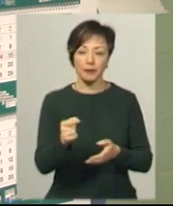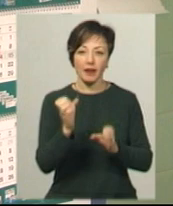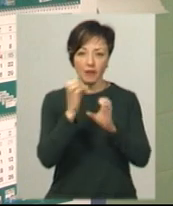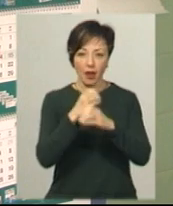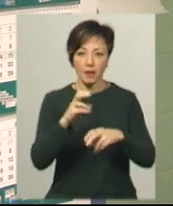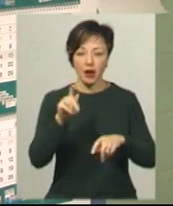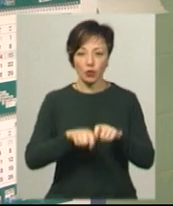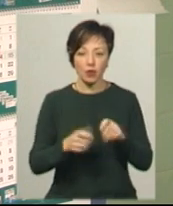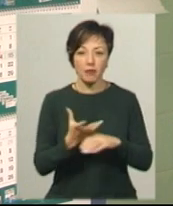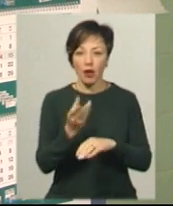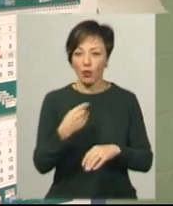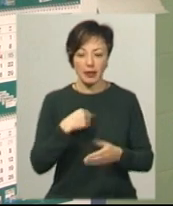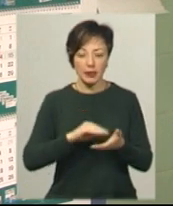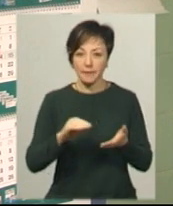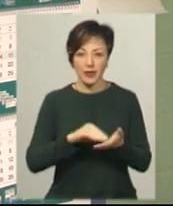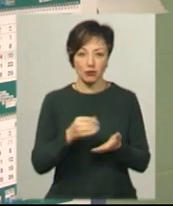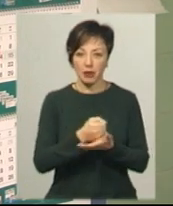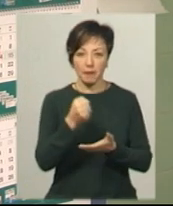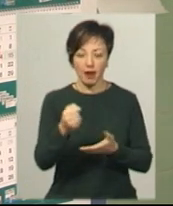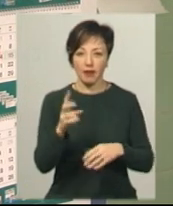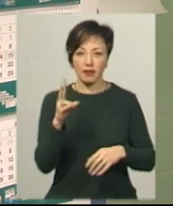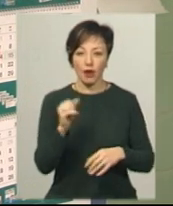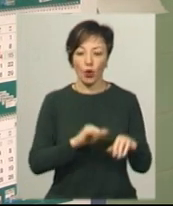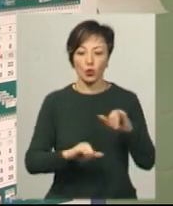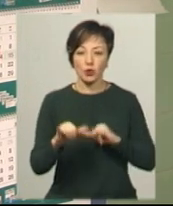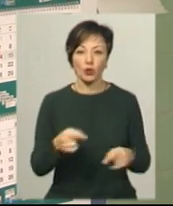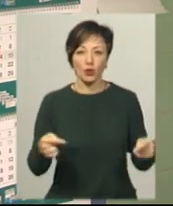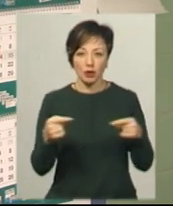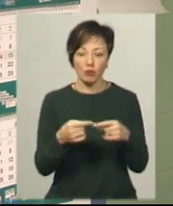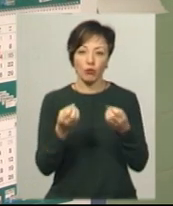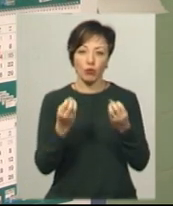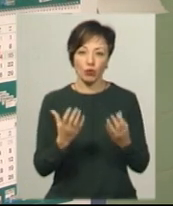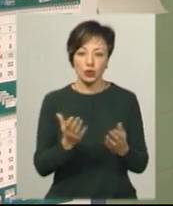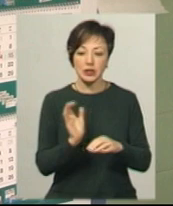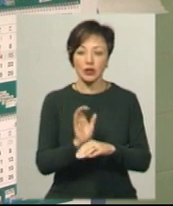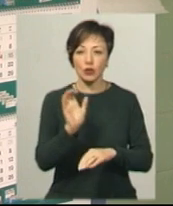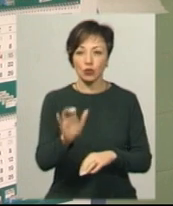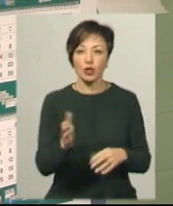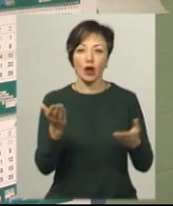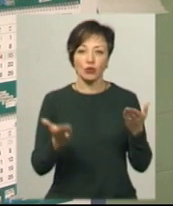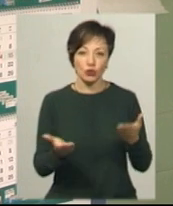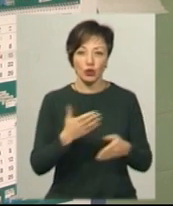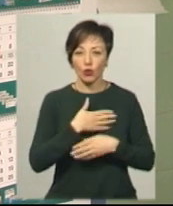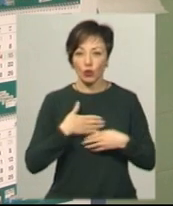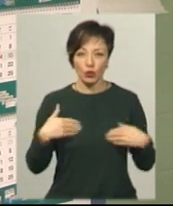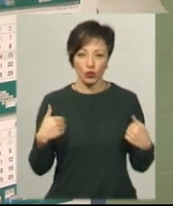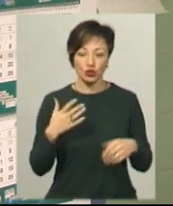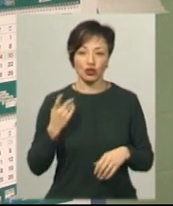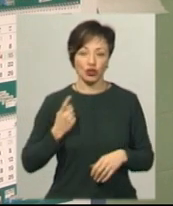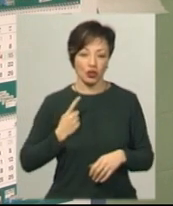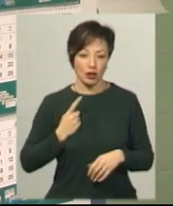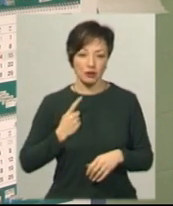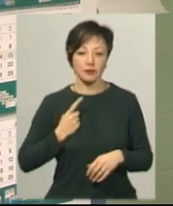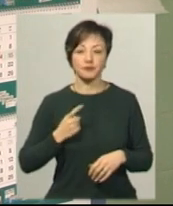лабораторію. Але це ми не пишемо направлення на кудись конкретно. Ми просто його скеровуємо, що якщо ви не хочете чекати,